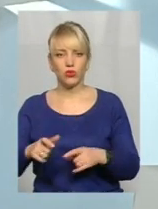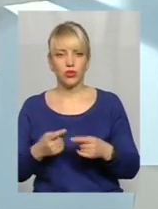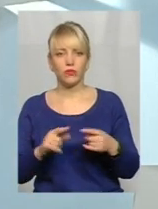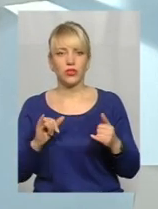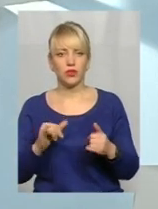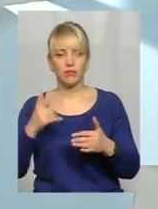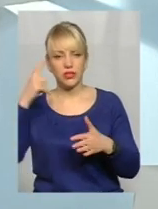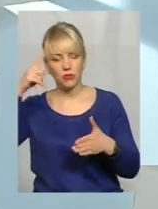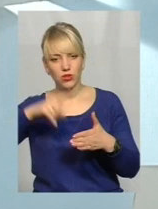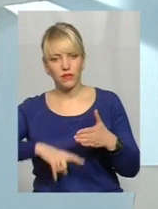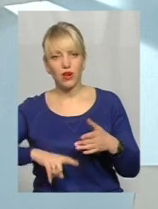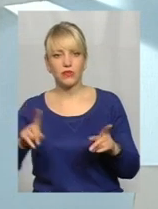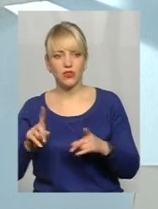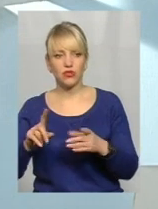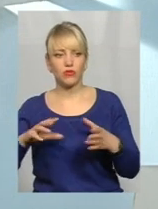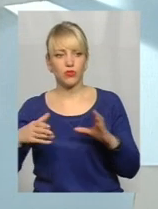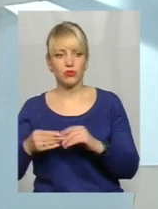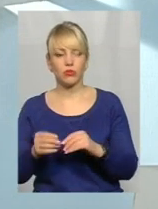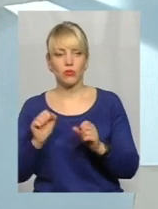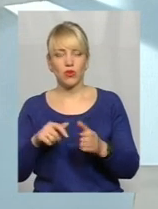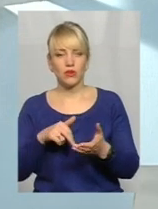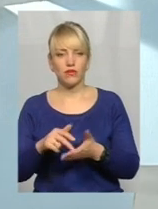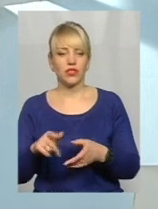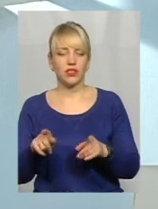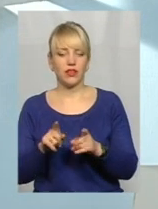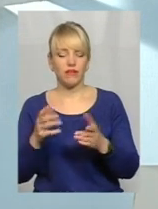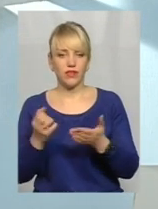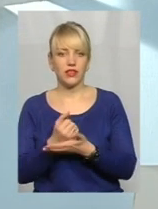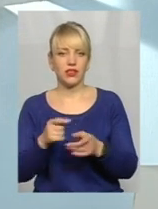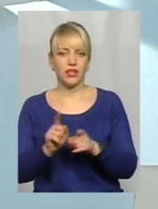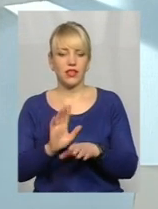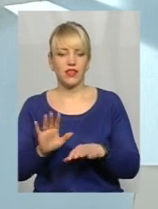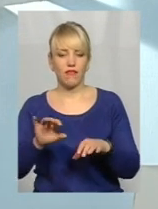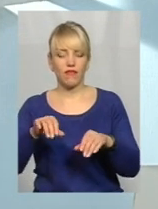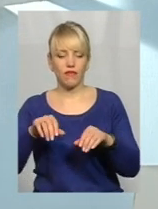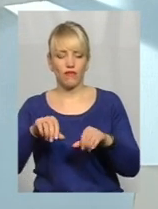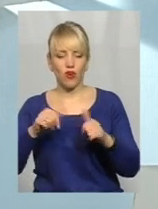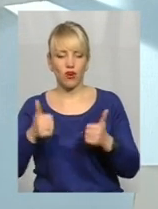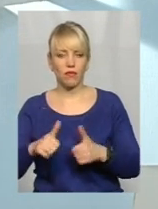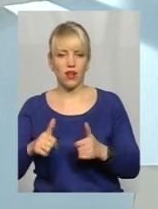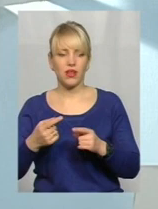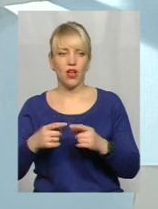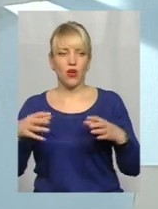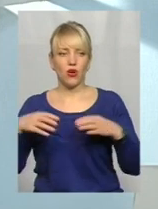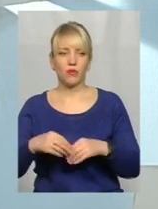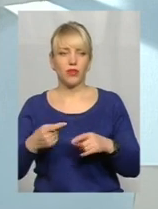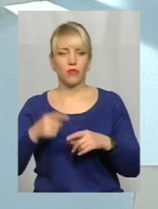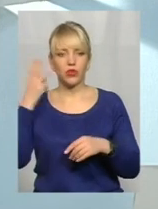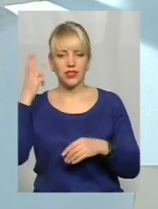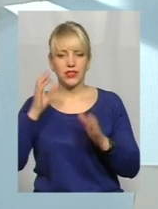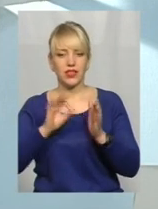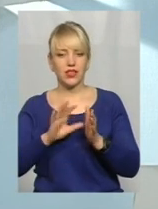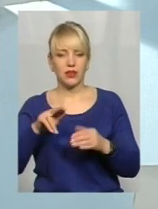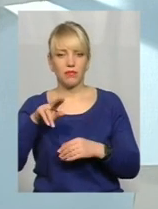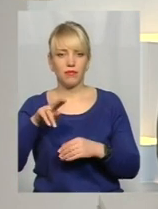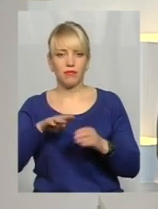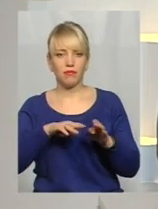в підсумку може і вийти, скажімо, якесь таке неформальне об'єднання, будь-то подільський енергетичний кластер, скажімо, ми покажемо про